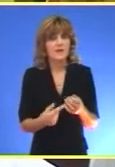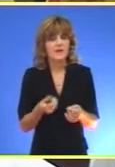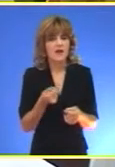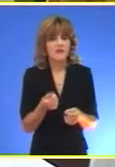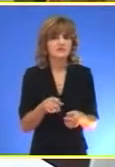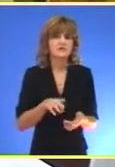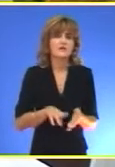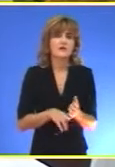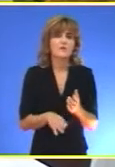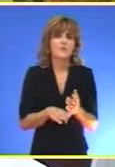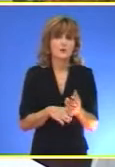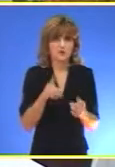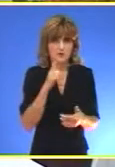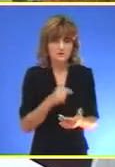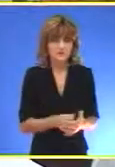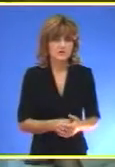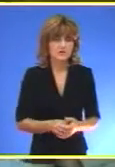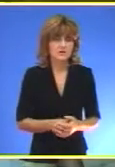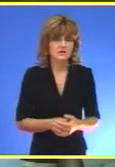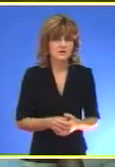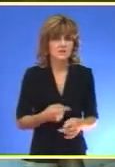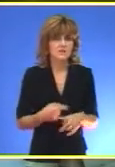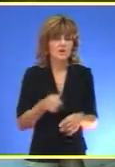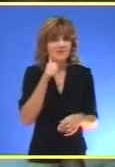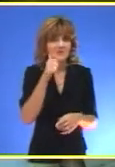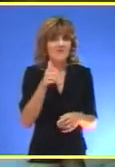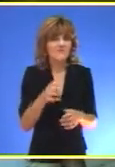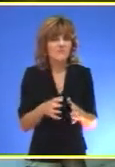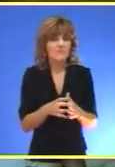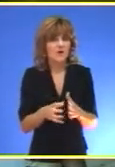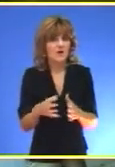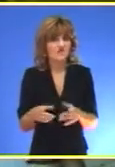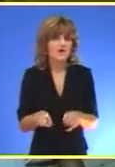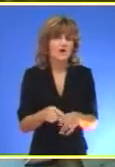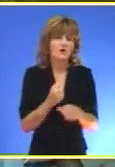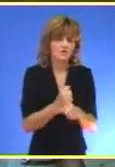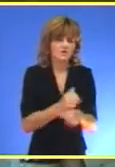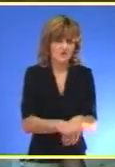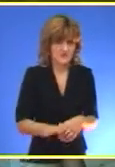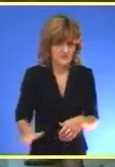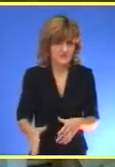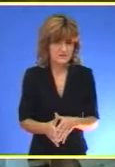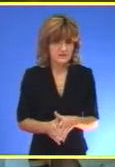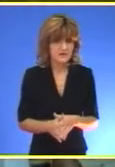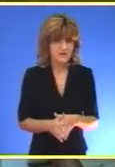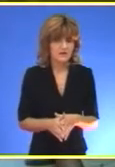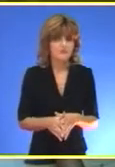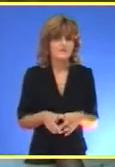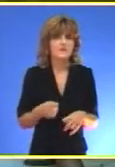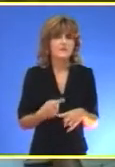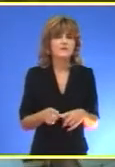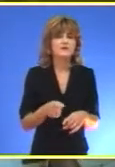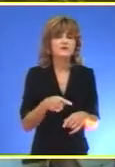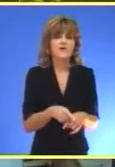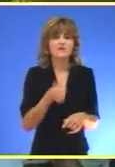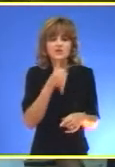tako ga finansijski potpomogla Ovi dnevni boravci, dakle govorimo o množini namerno Pre svega za ovaj koji